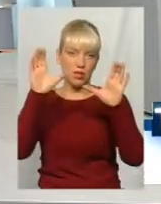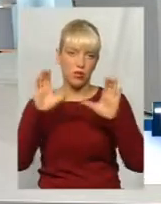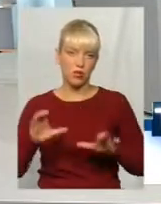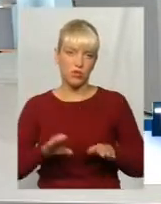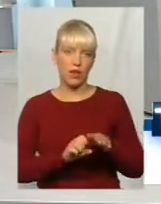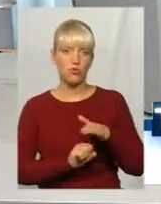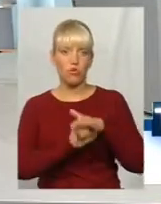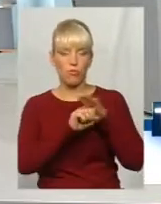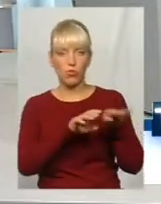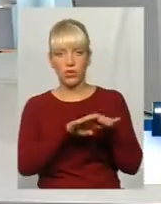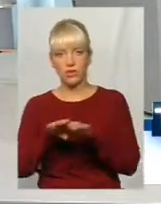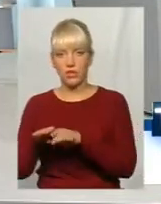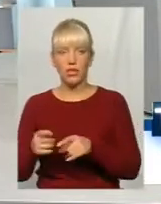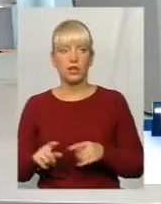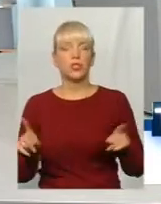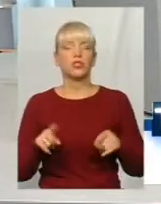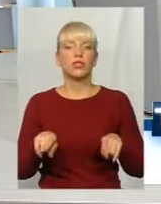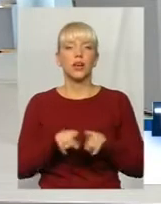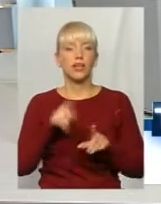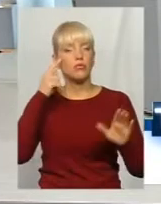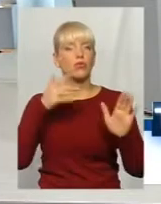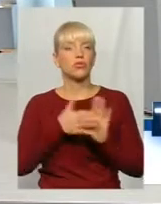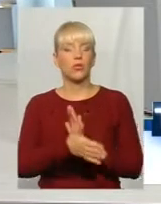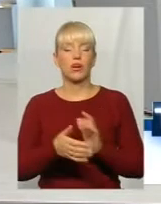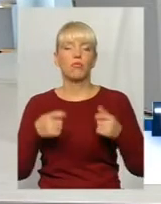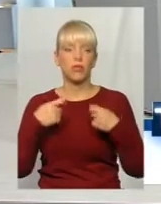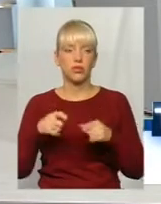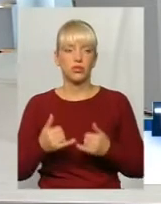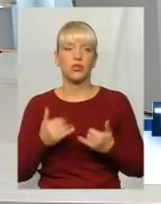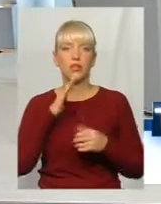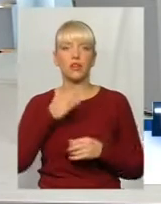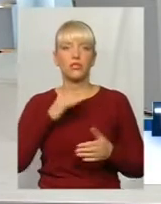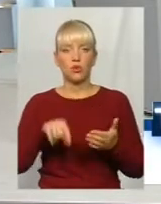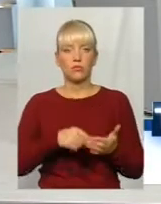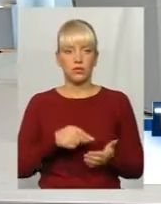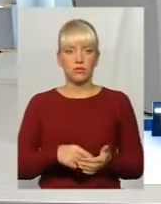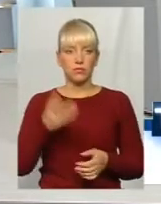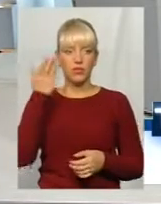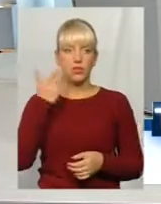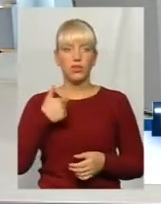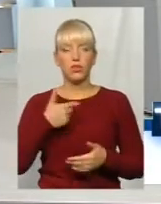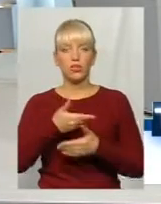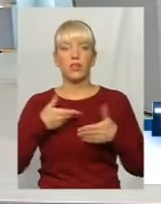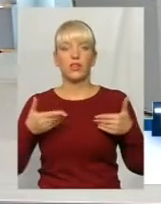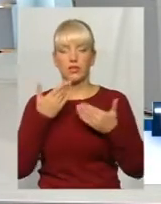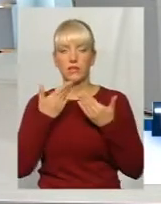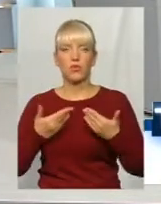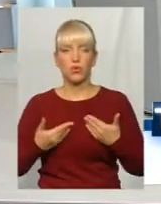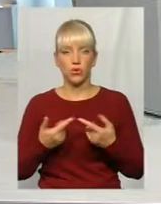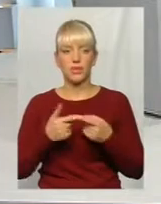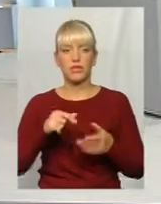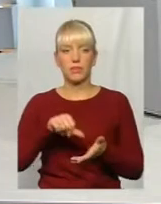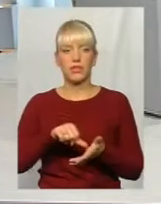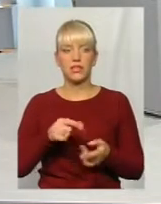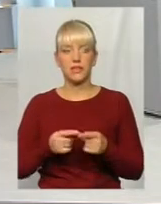Пане Володимир, скажіть, що таке прозору продажі для нашого міста? Власне, коли до нас звернулися представники прозору